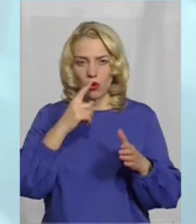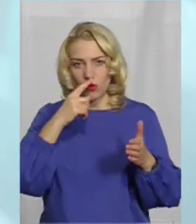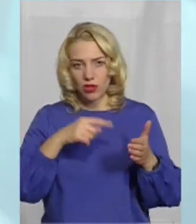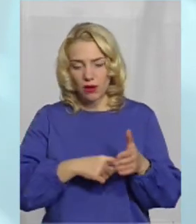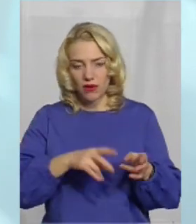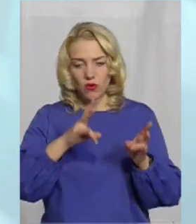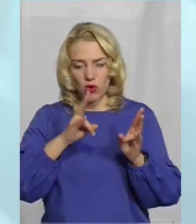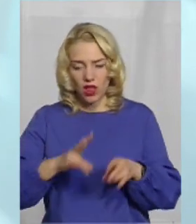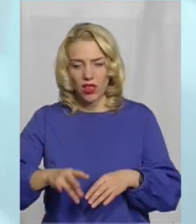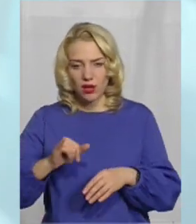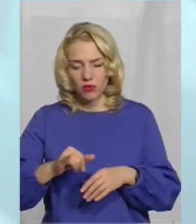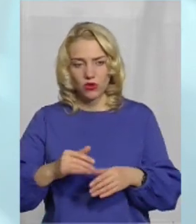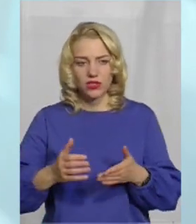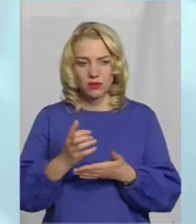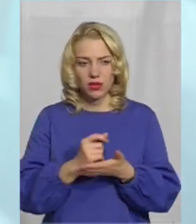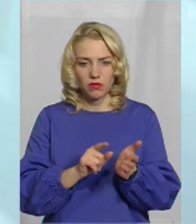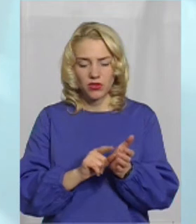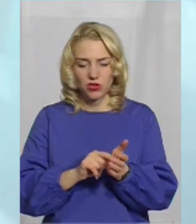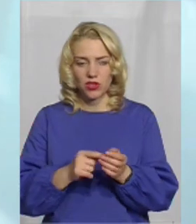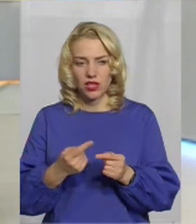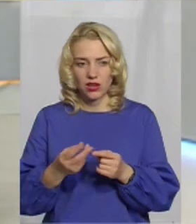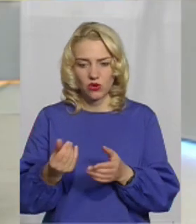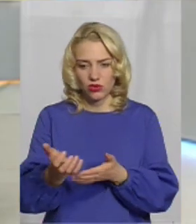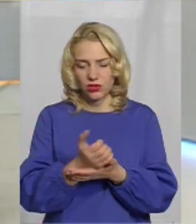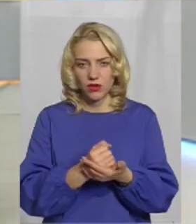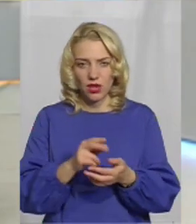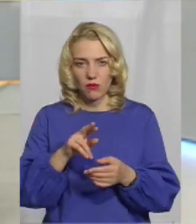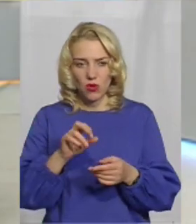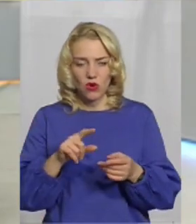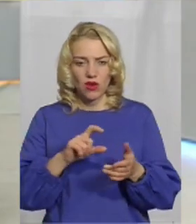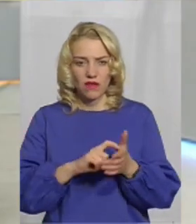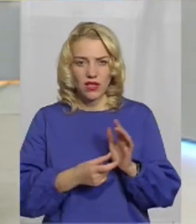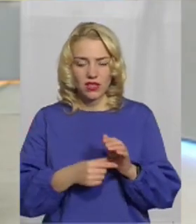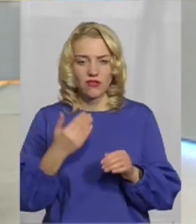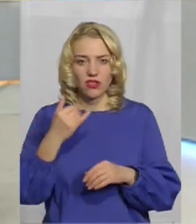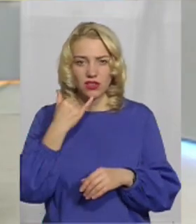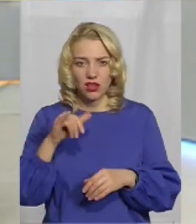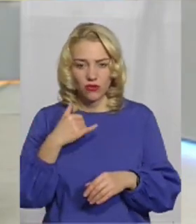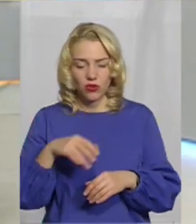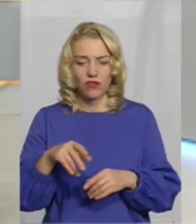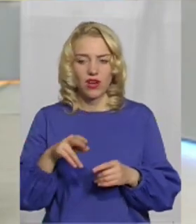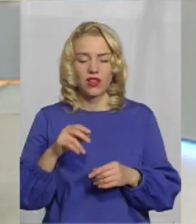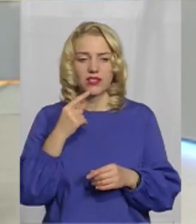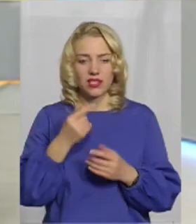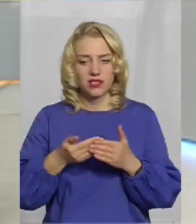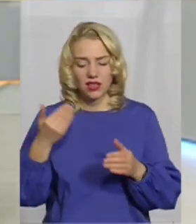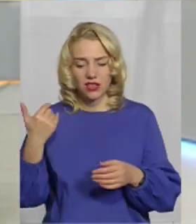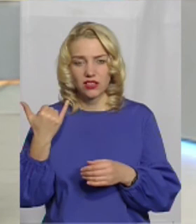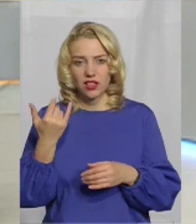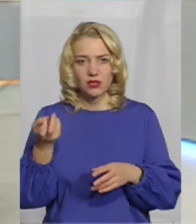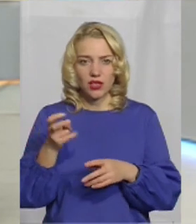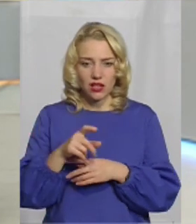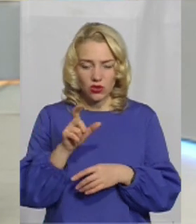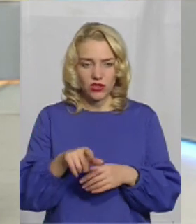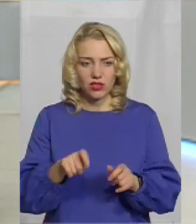халепу і збиралися тих пенсіонерів кошти. квартирах ходили. Так, так. Ну, як, вони телефонували заздалегідь і казали, що зараз там прийде